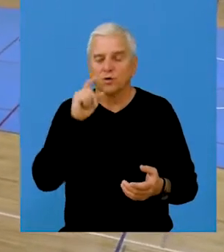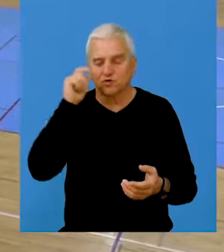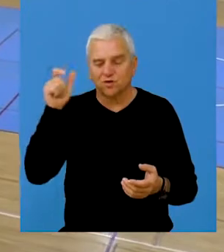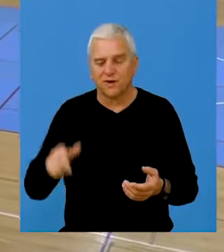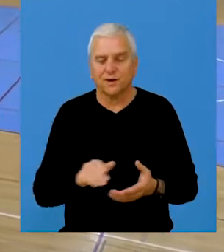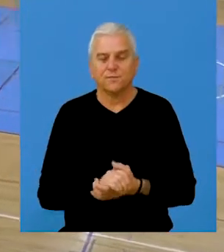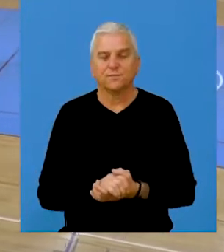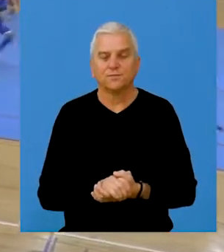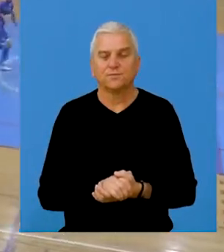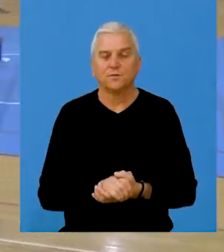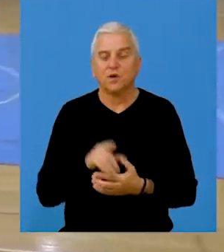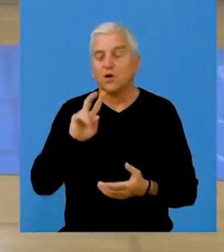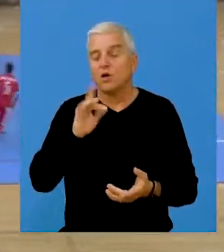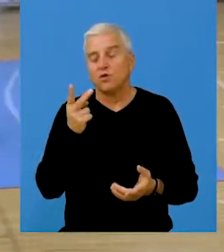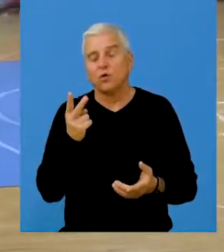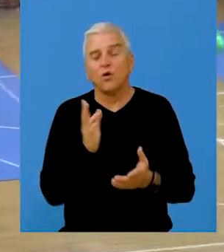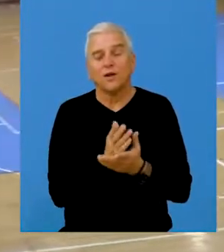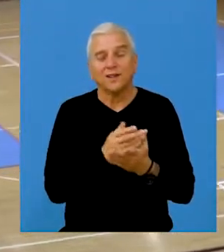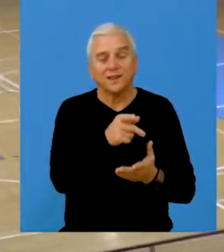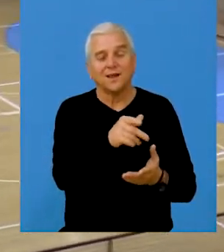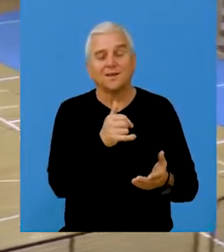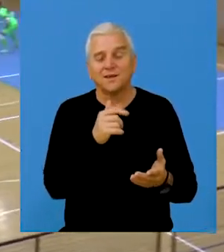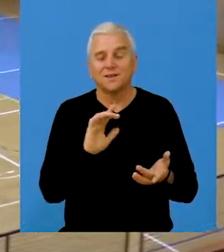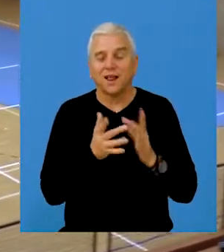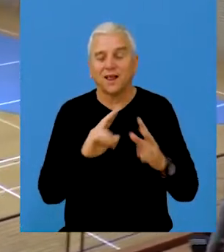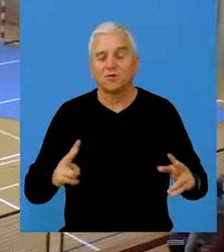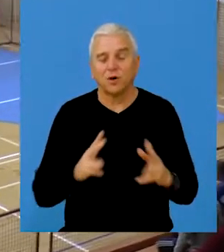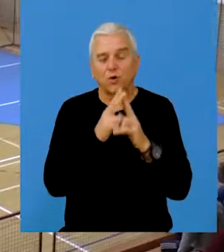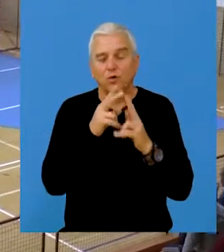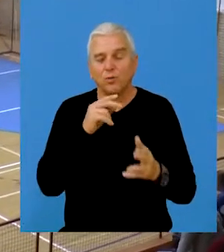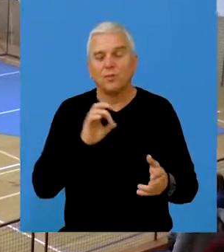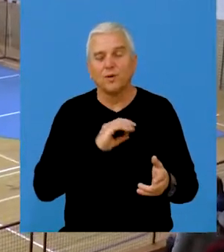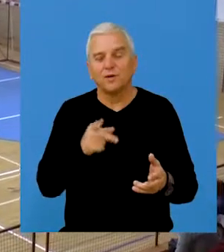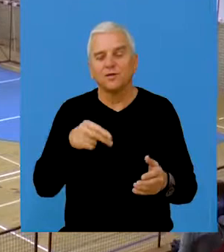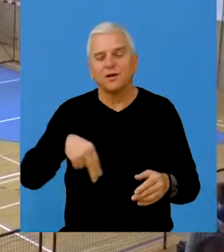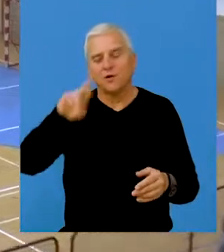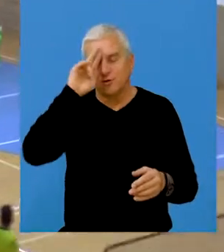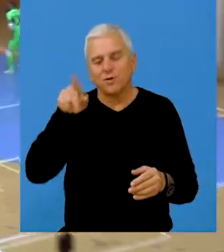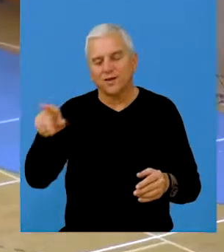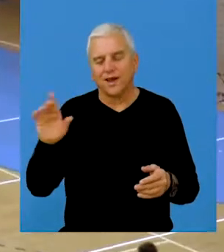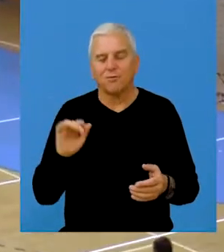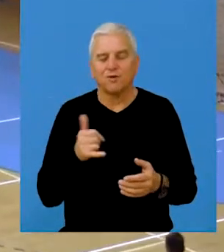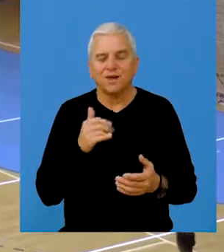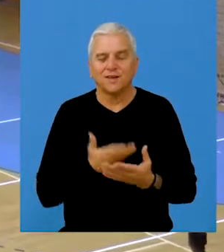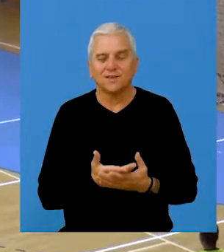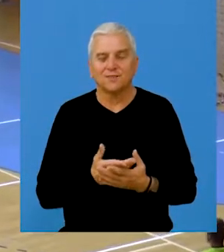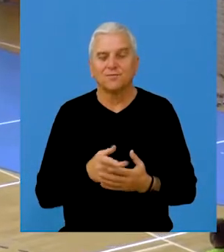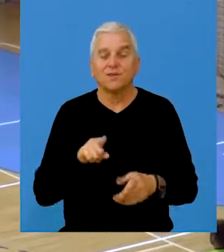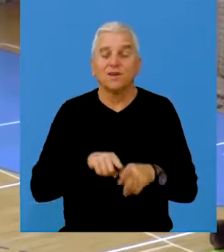pre svega dobro čovjeka. Što se tiče ovog drugog dela, naravno da je taj turnir posvećen pre svega njemu